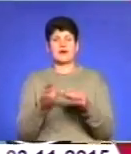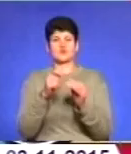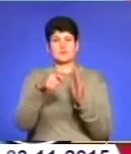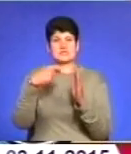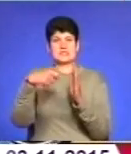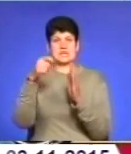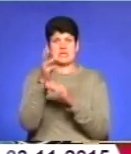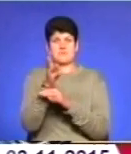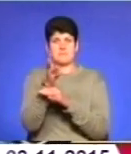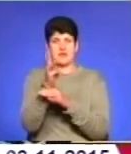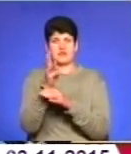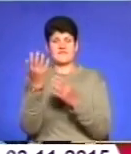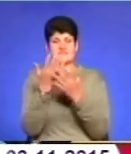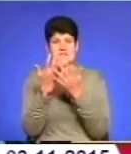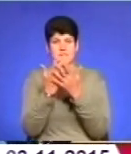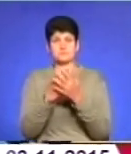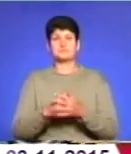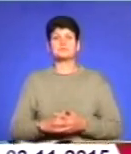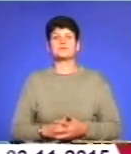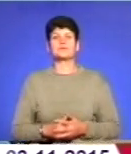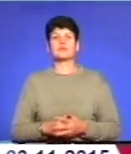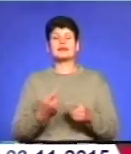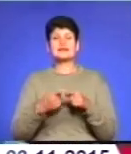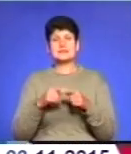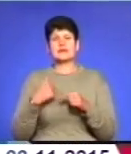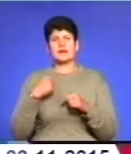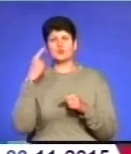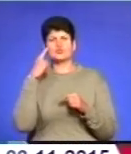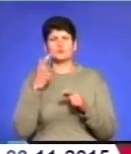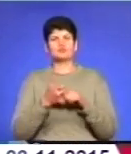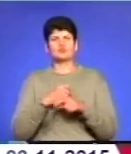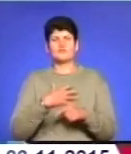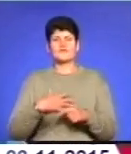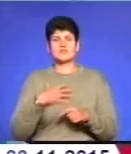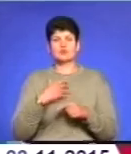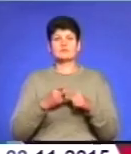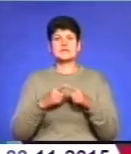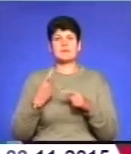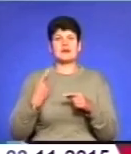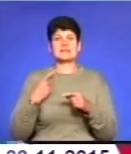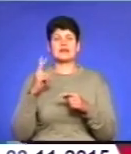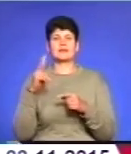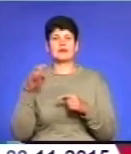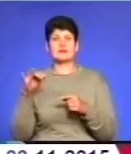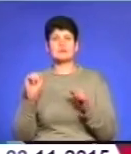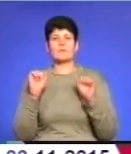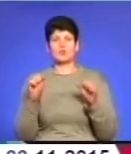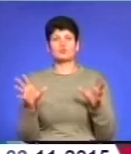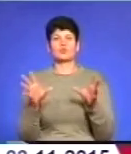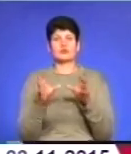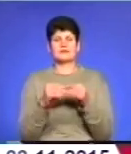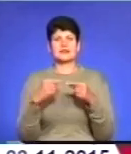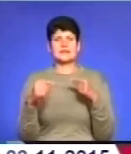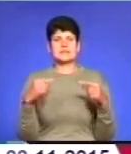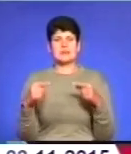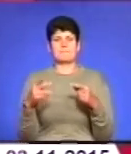фільм. І це, я думаю, теж дуже важливе, що просто ці майстер-класи зможуть поєднувати різні